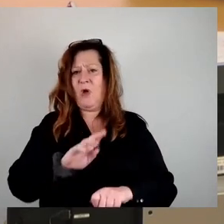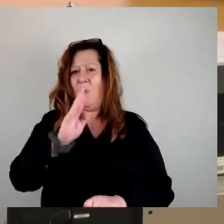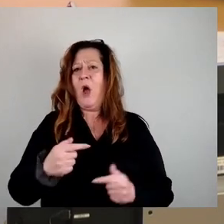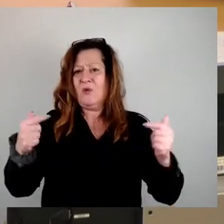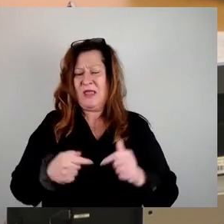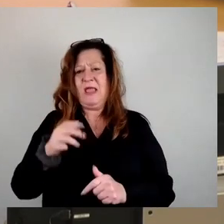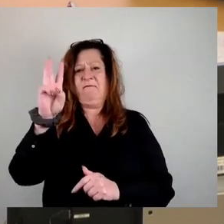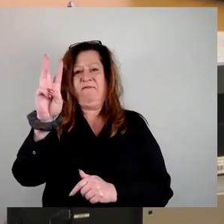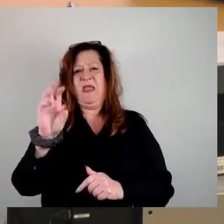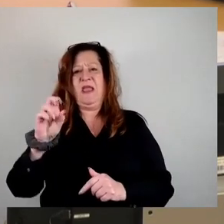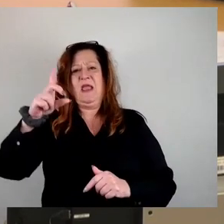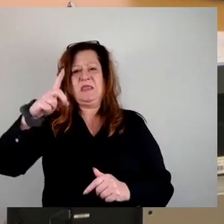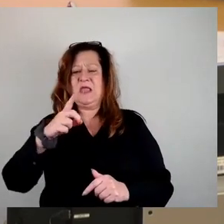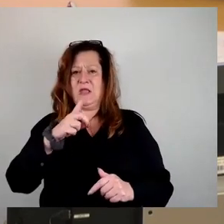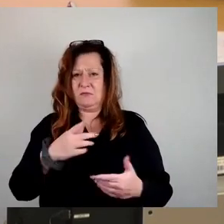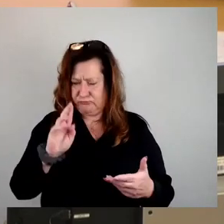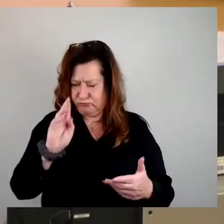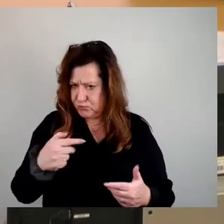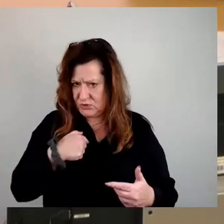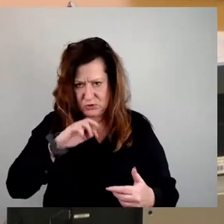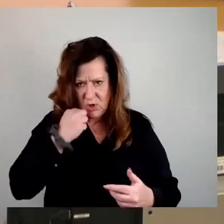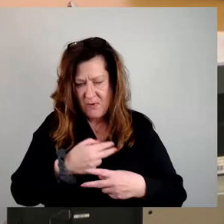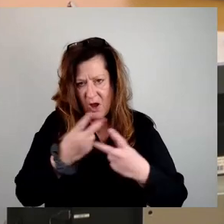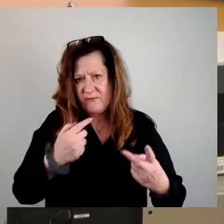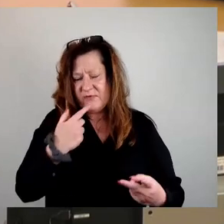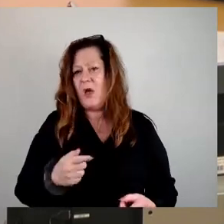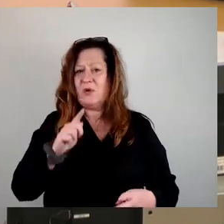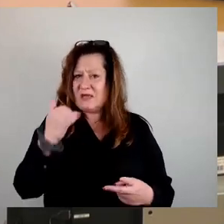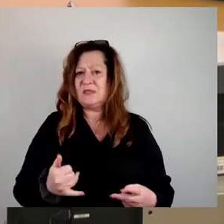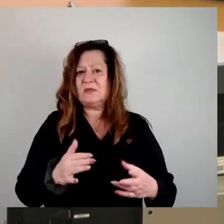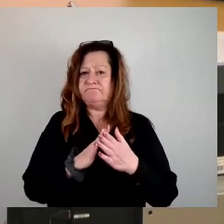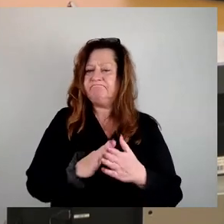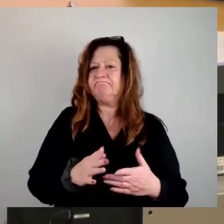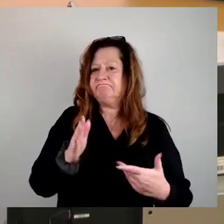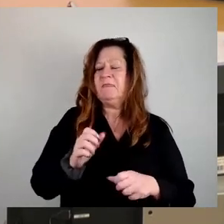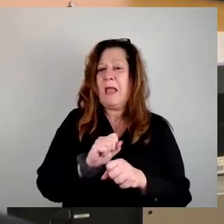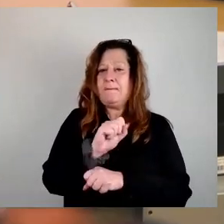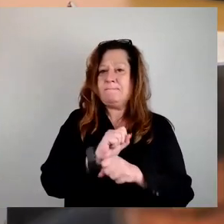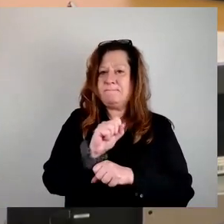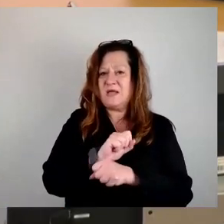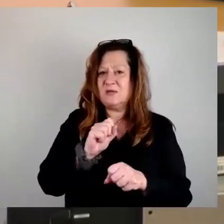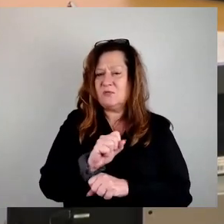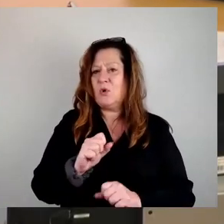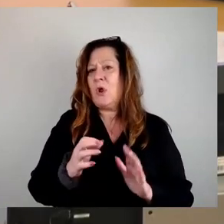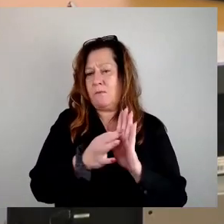sagen. Und wir bitten darum, dass am Ende jetzt, dass die Petition punktweise abgestimmt wird. Vielen Dank.